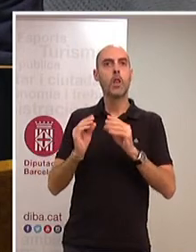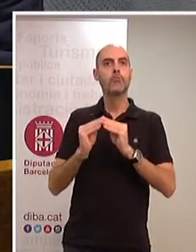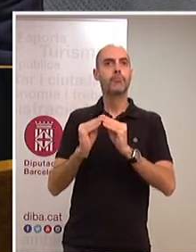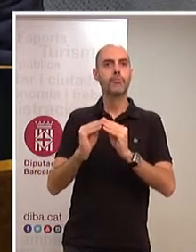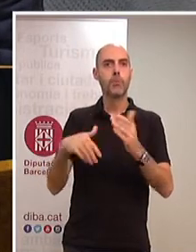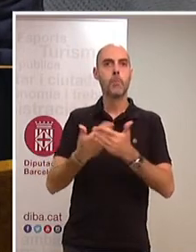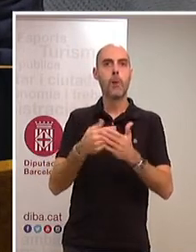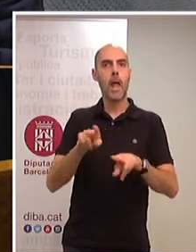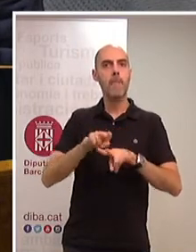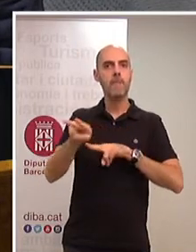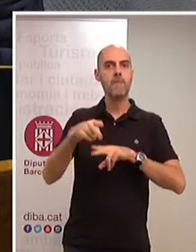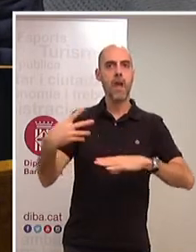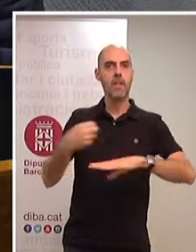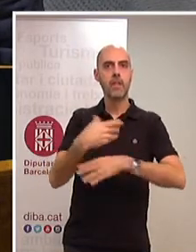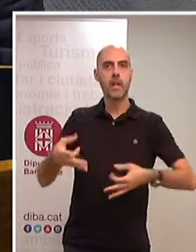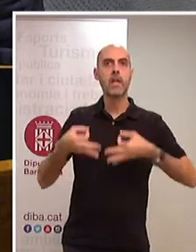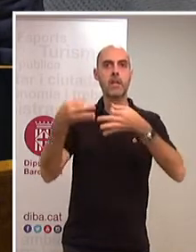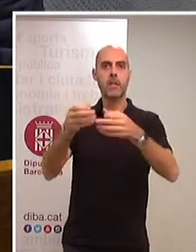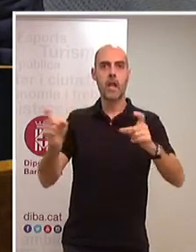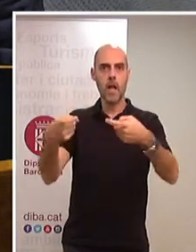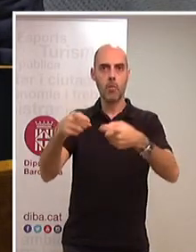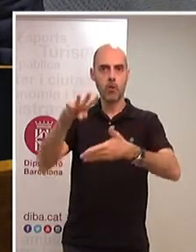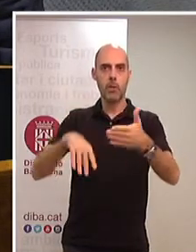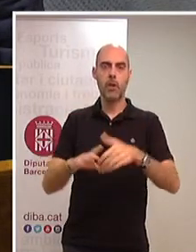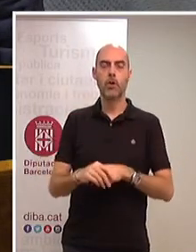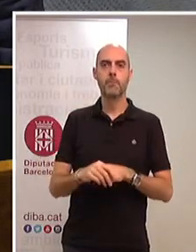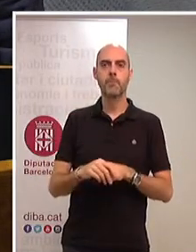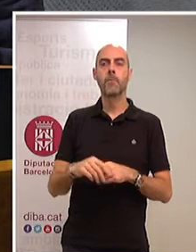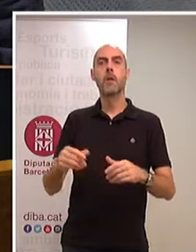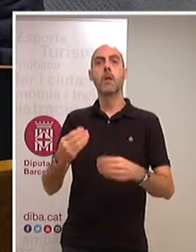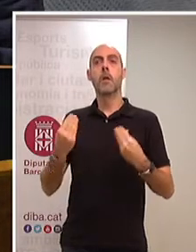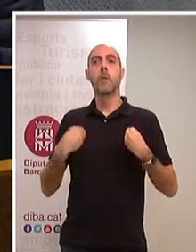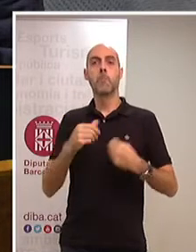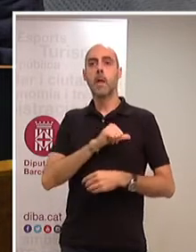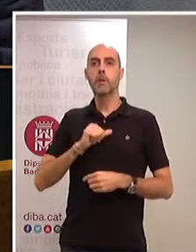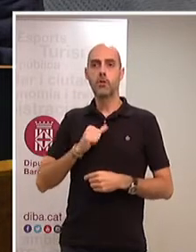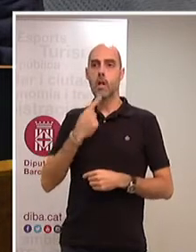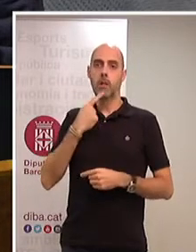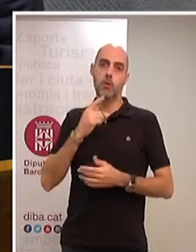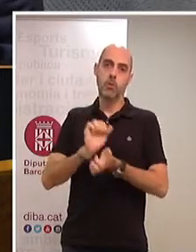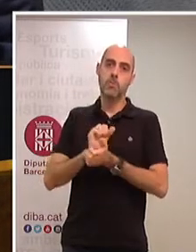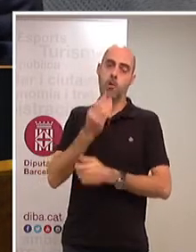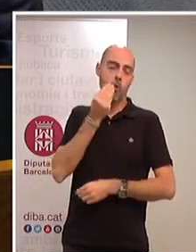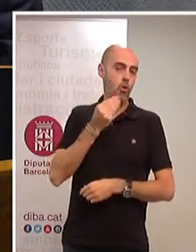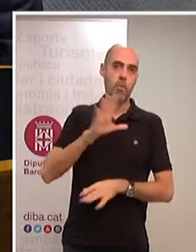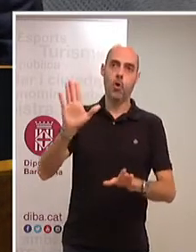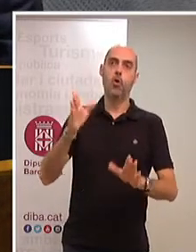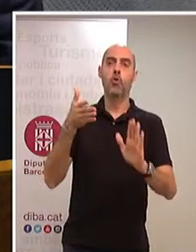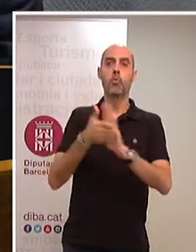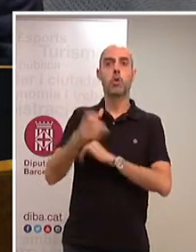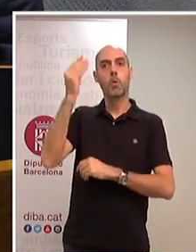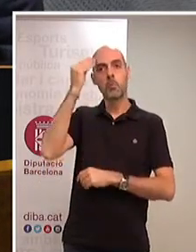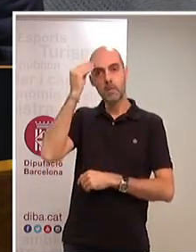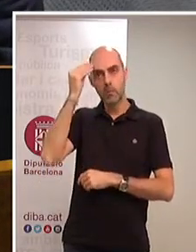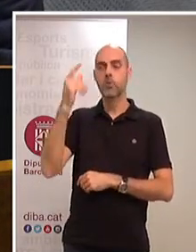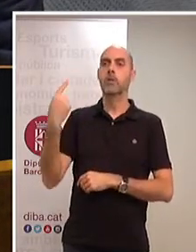per part del actual govern. Li deseamos lo mejor en su vida personal y profesional porque por encima de las diferencias políticas e ideológicas creemos que queremos